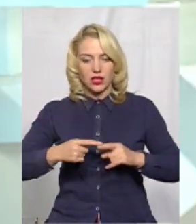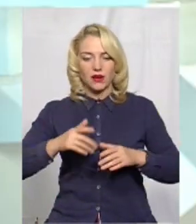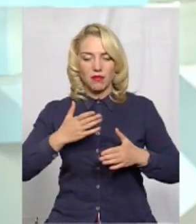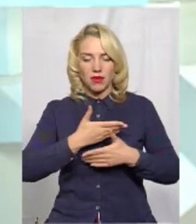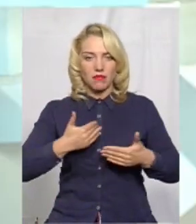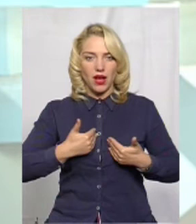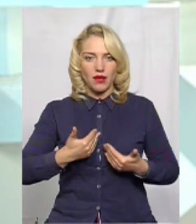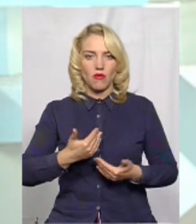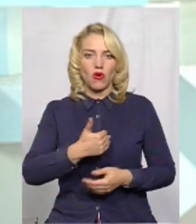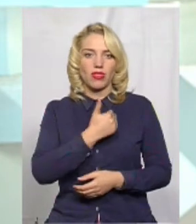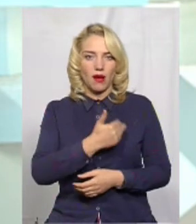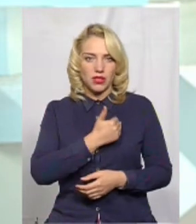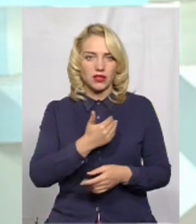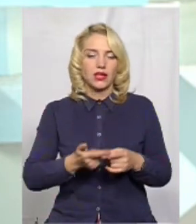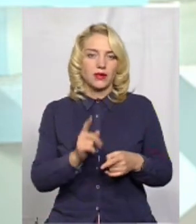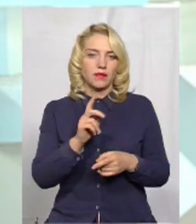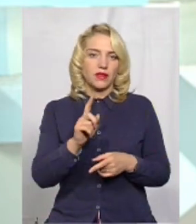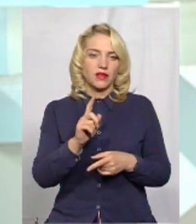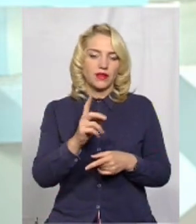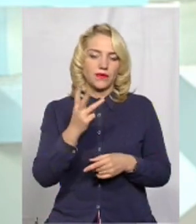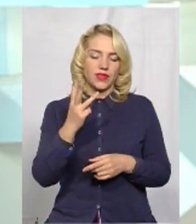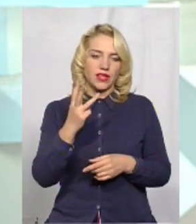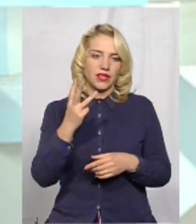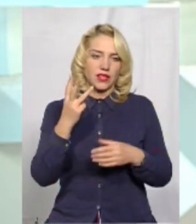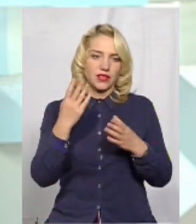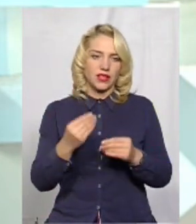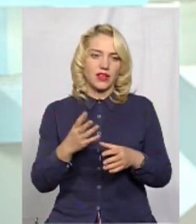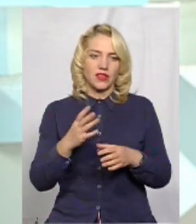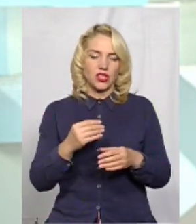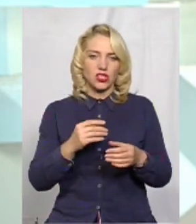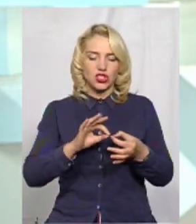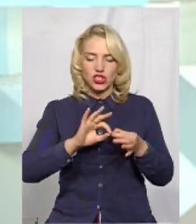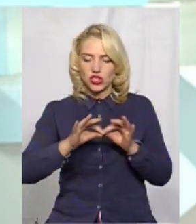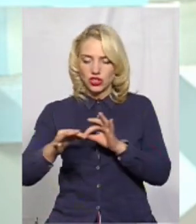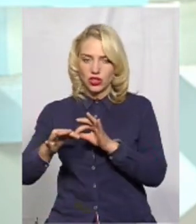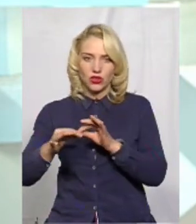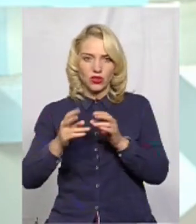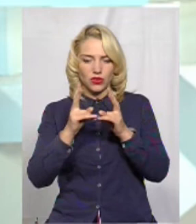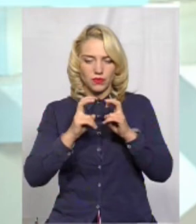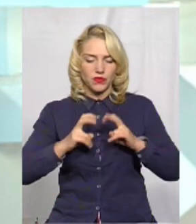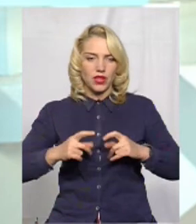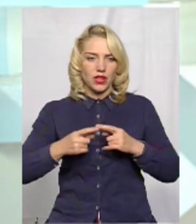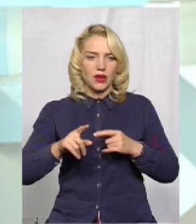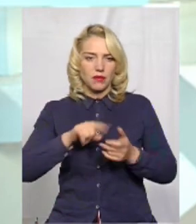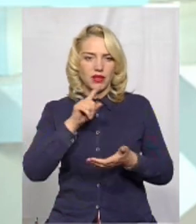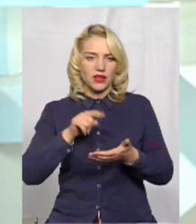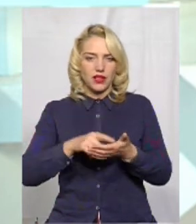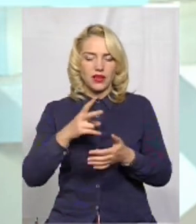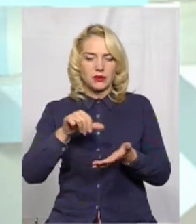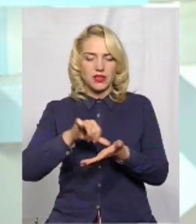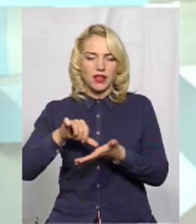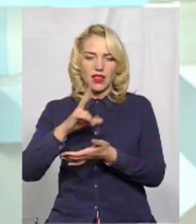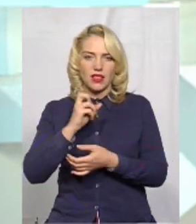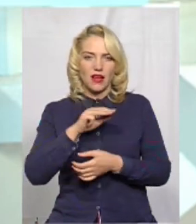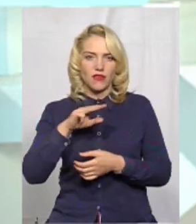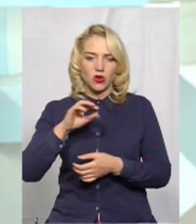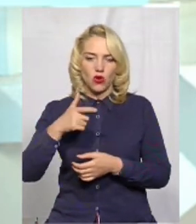намір, практично ми вже тижнів три дуже щільно та каретельно розглядуємо ці питання з представниками НАК «Нафтогазу»